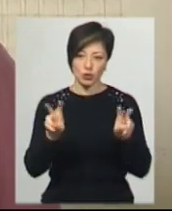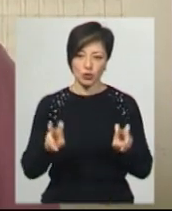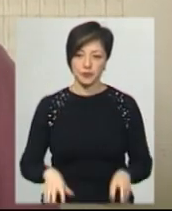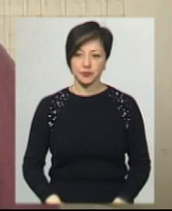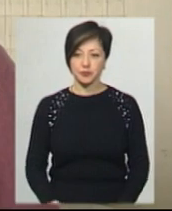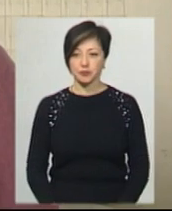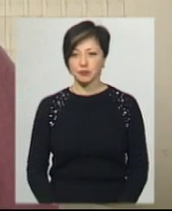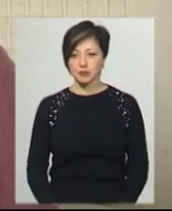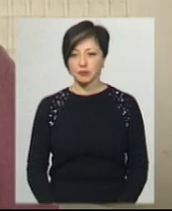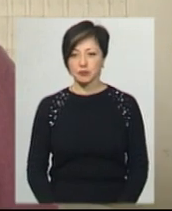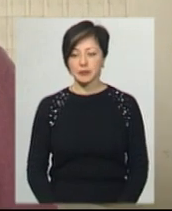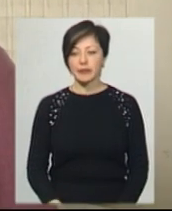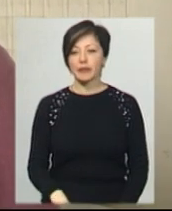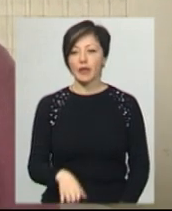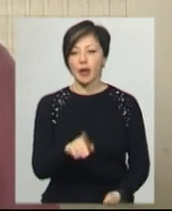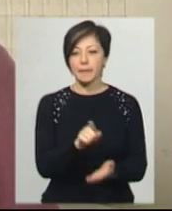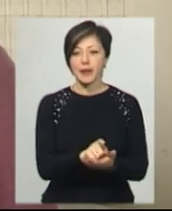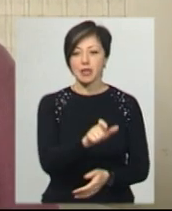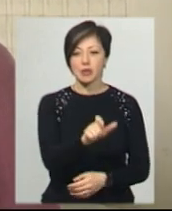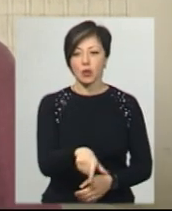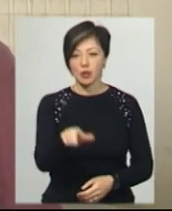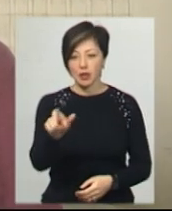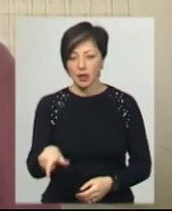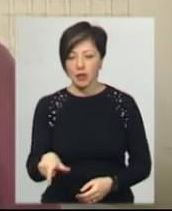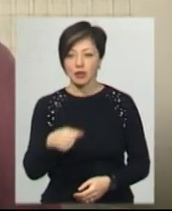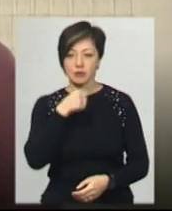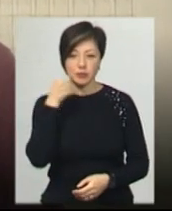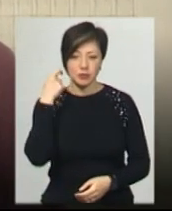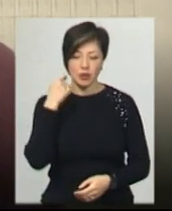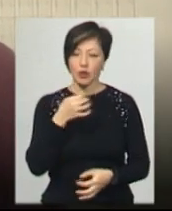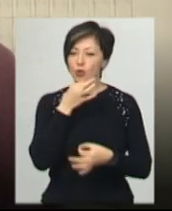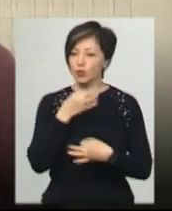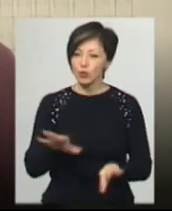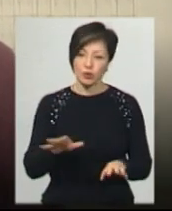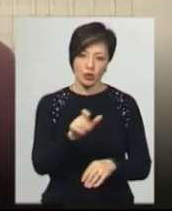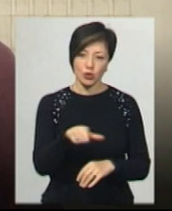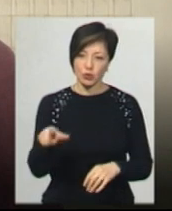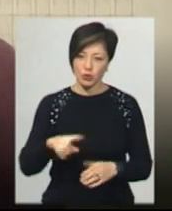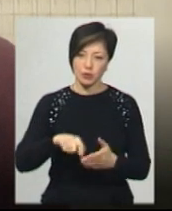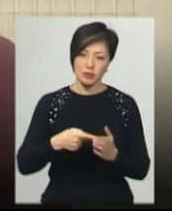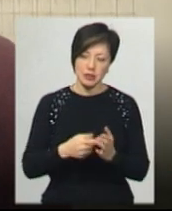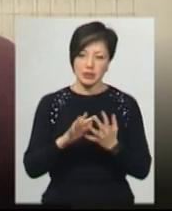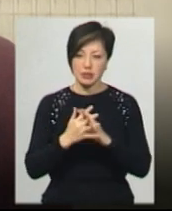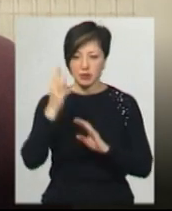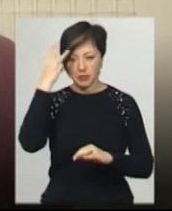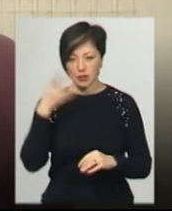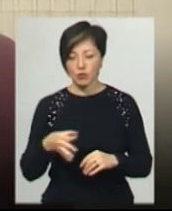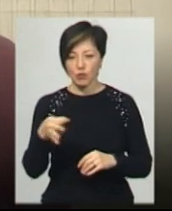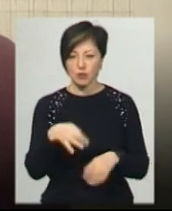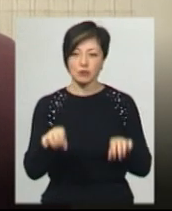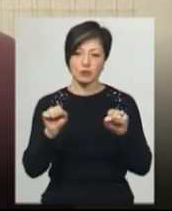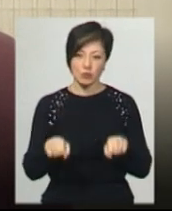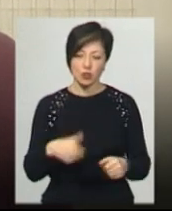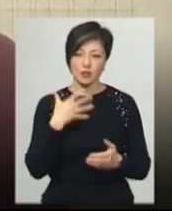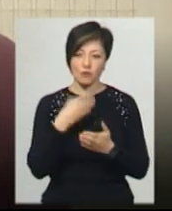Микола Громов. Пенсіонери та взагалі будь-які мешканці міст та сіл Хмельницької області і по країні, в цілому, можуть